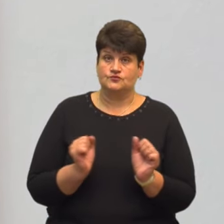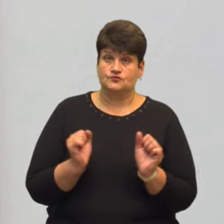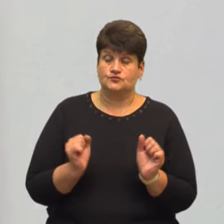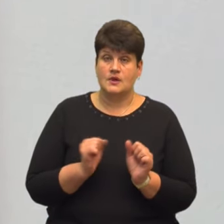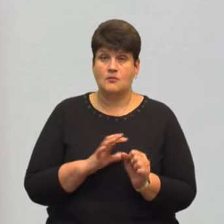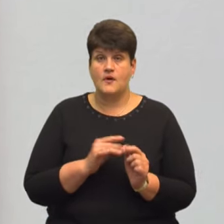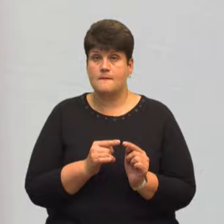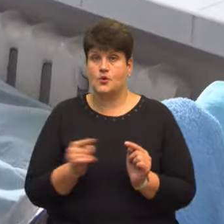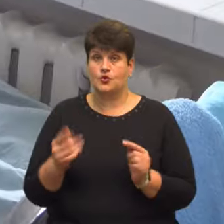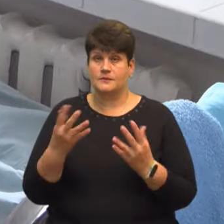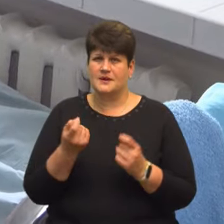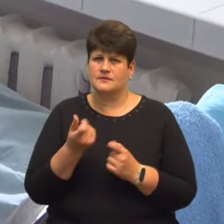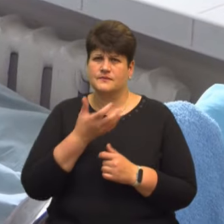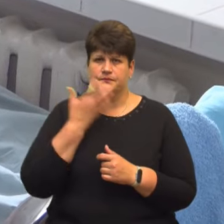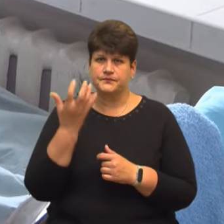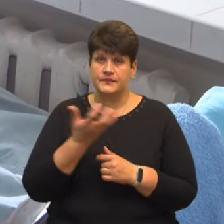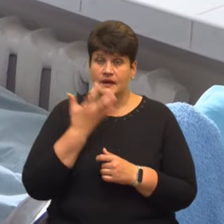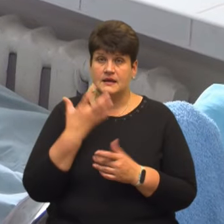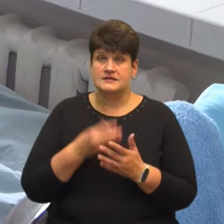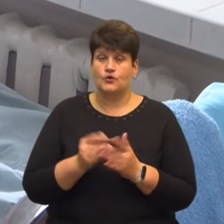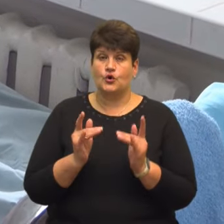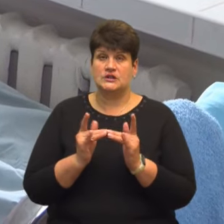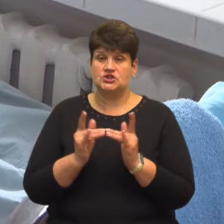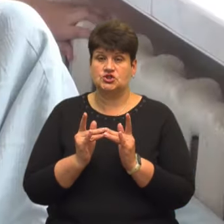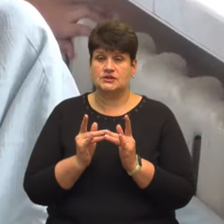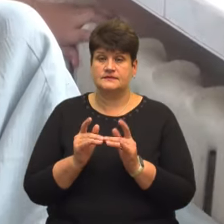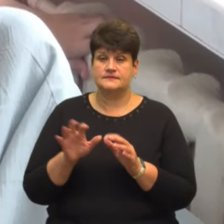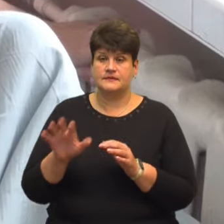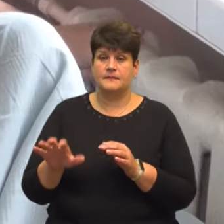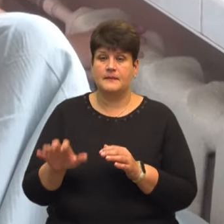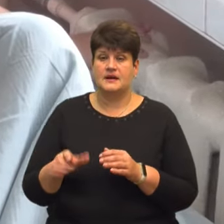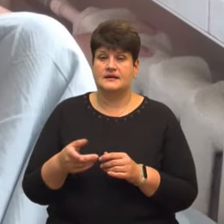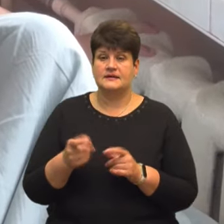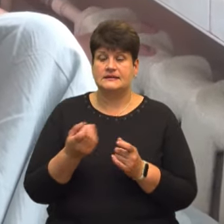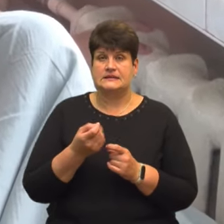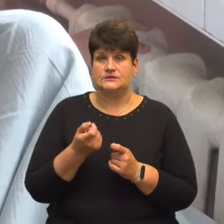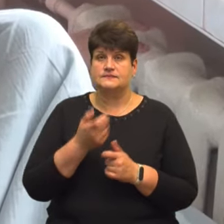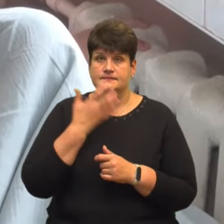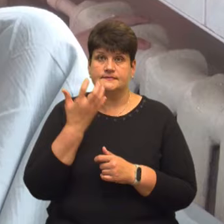протягом дня стає тепліше. Зі свого ліжка Артем дотягується до батареї. Ну, тепленькі.